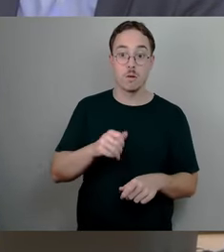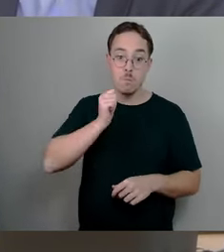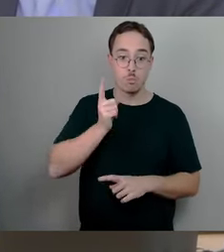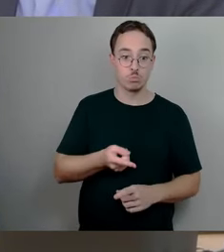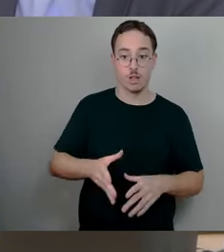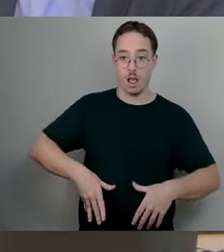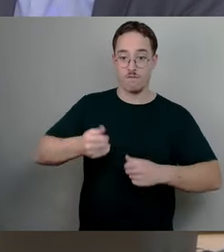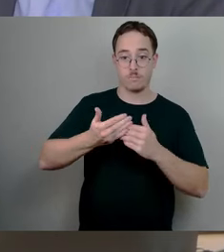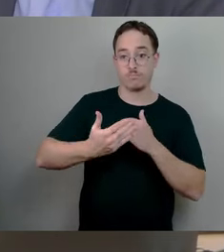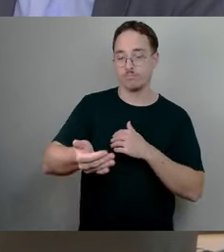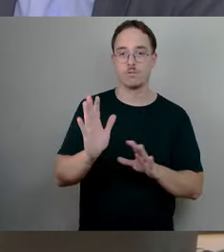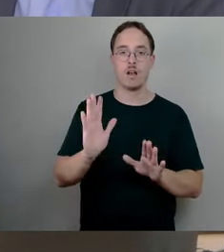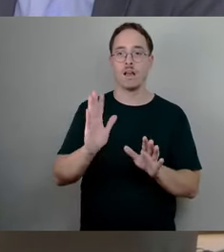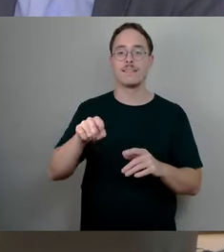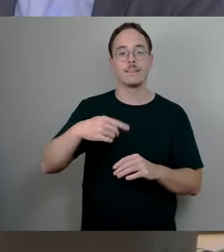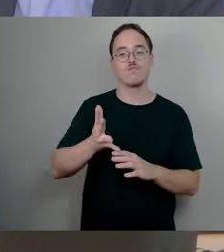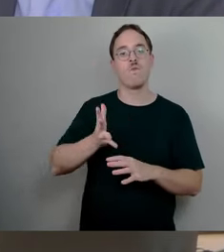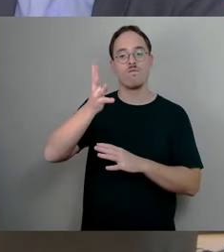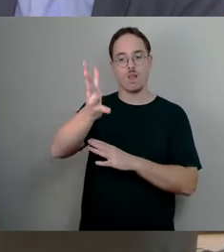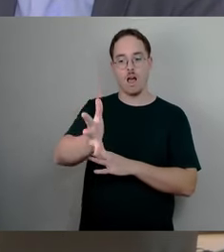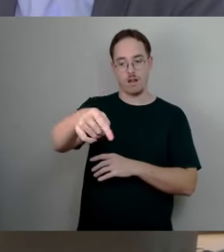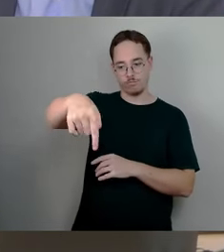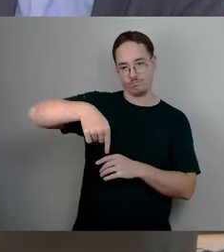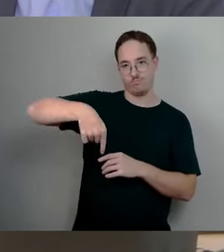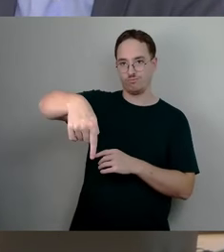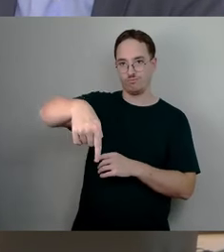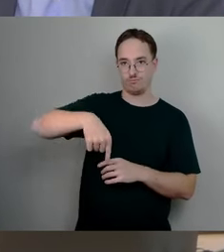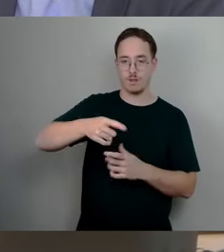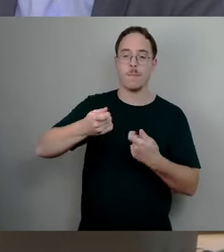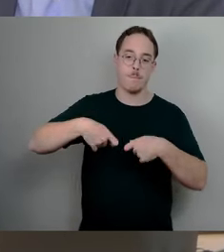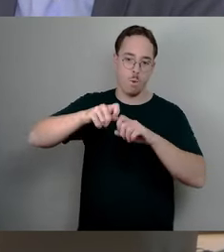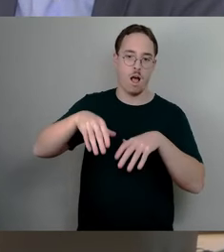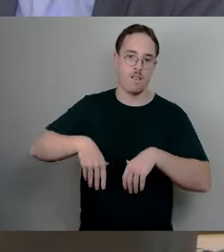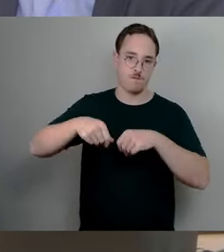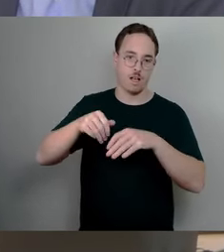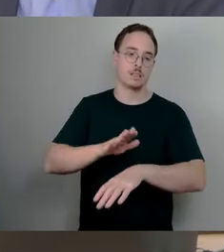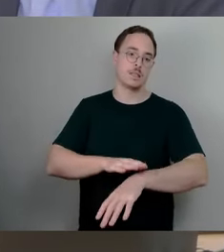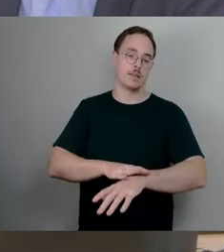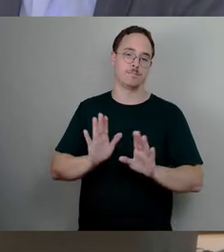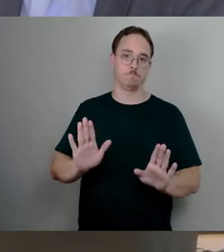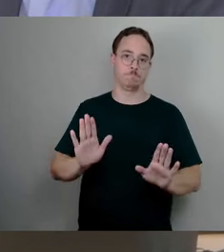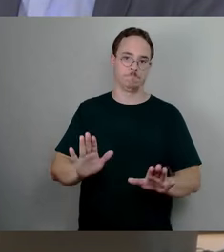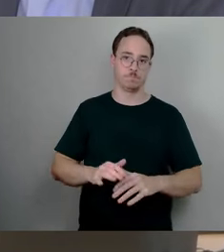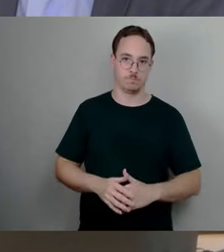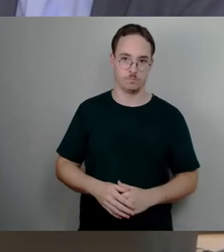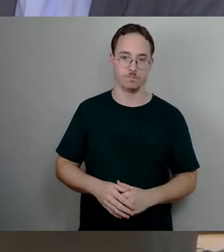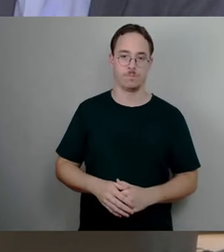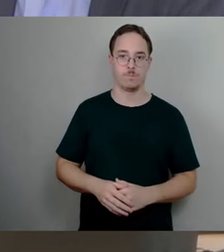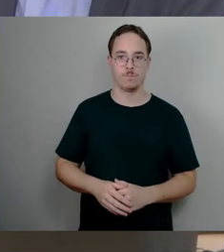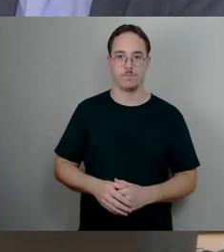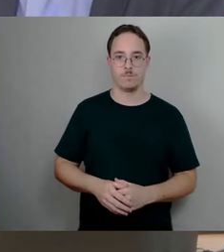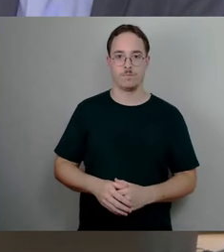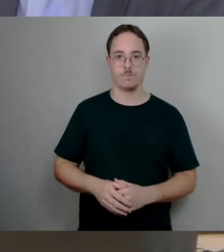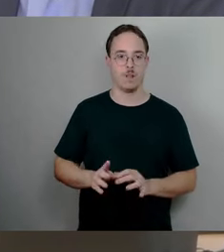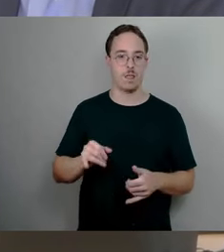Baustart vorzunehmen und das ist die Zeit, die wir ernst zu nehmen uns auch mit diesem Projekt auseinandersetzen können und können es